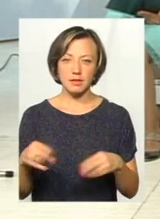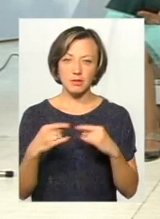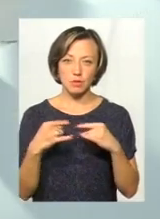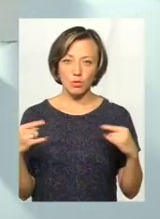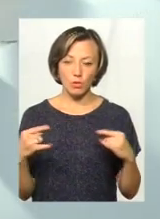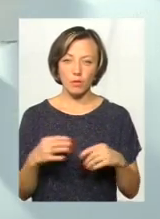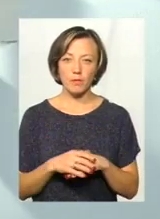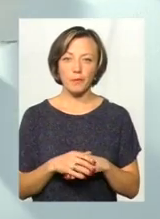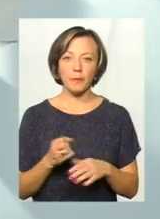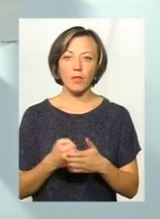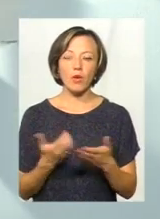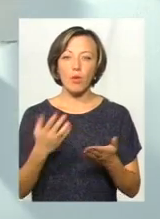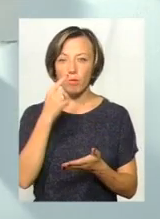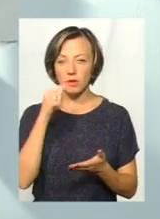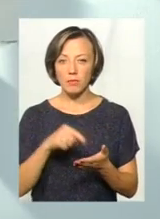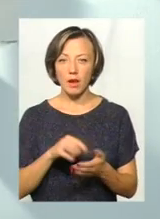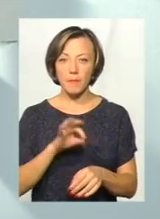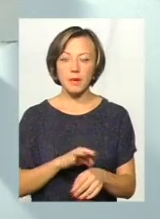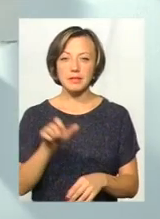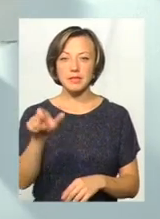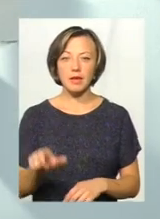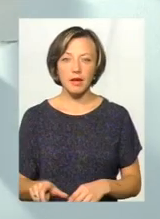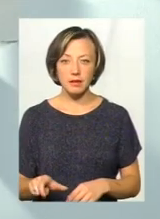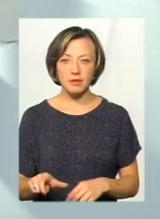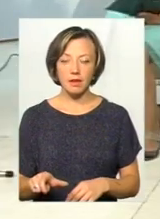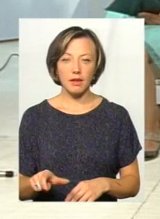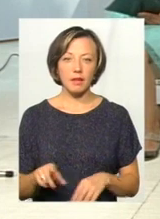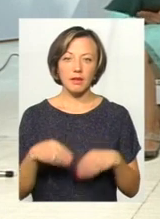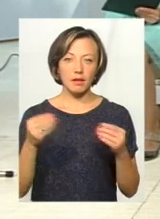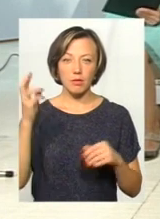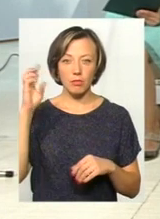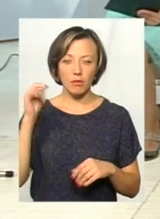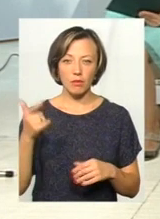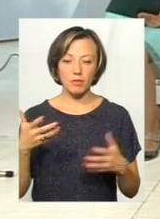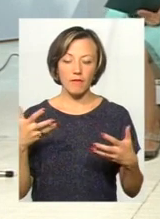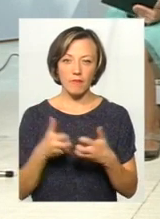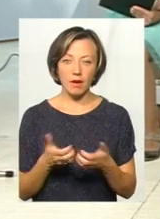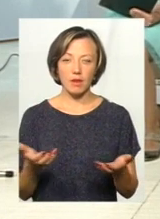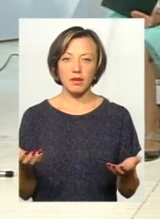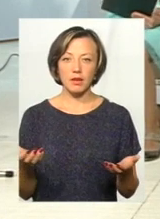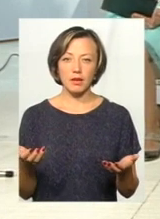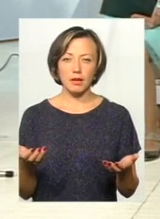до якого потрапляє пацієнт, можливо, не доведе господь після якоїсь аварії.